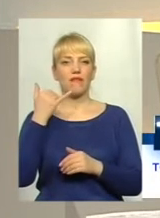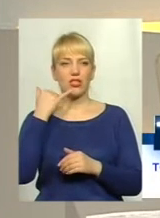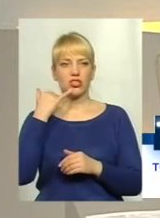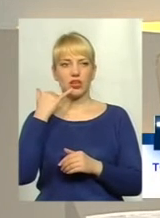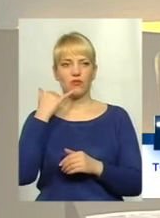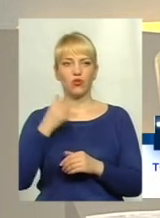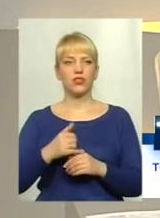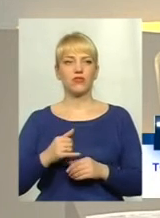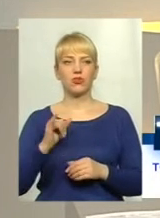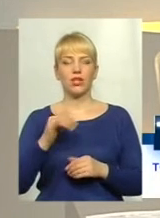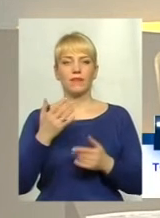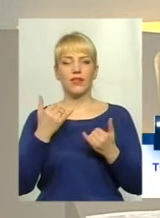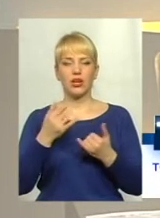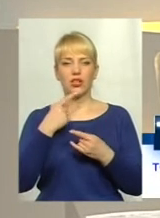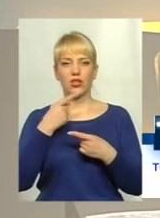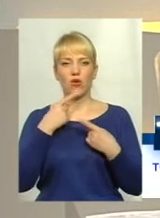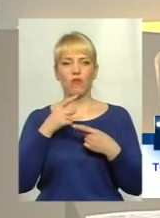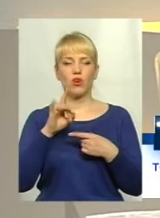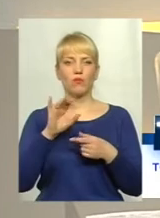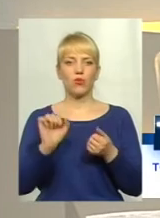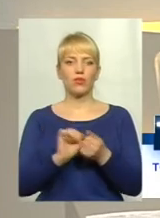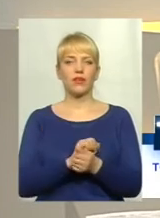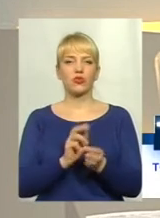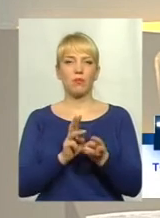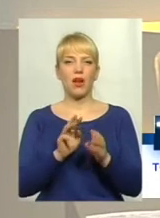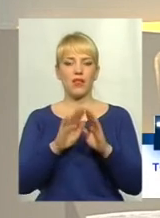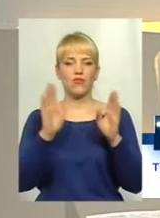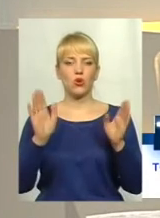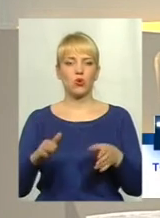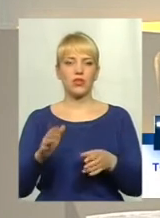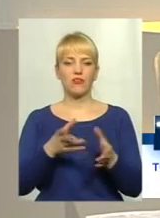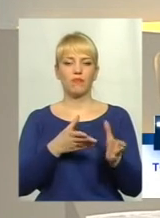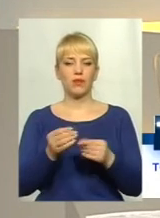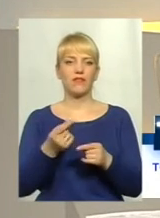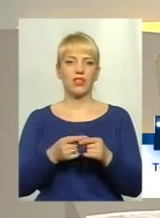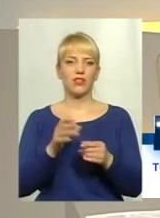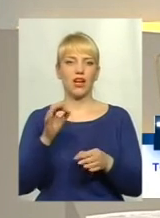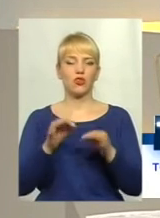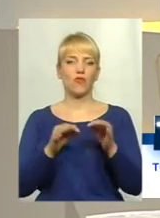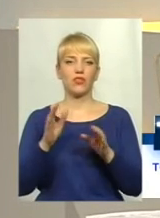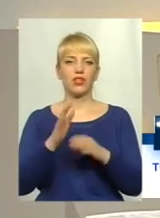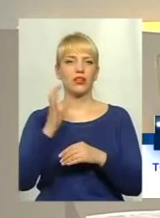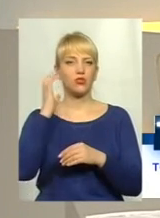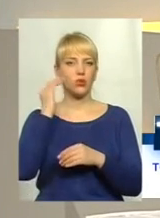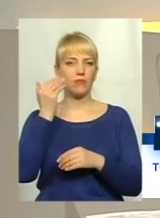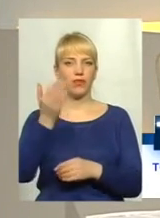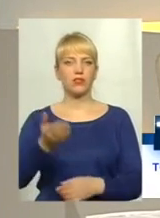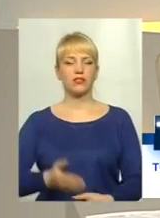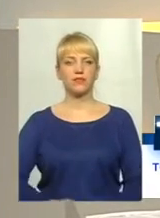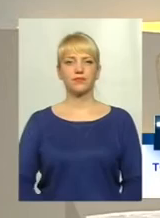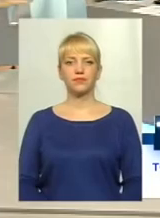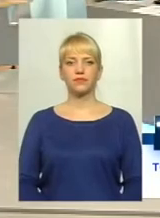телефонні дзвінки. І нині говоримо про твердопаливні котли та вплив їх на довкілля. Слухаємо вас, говоріть, будь ласка.